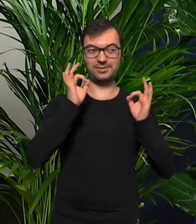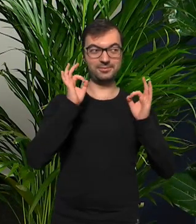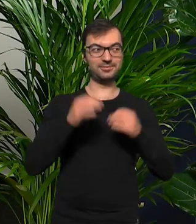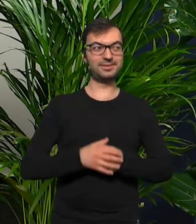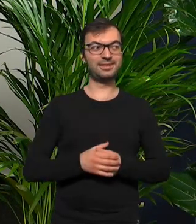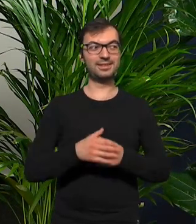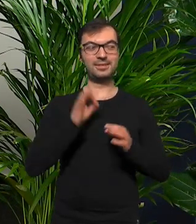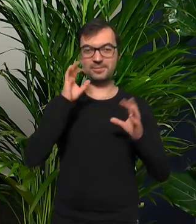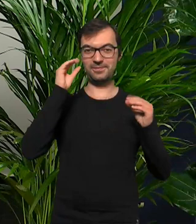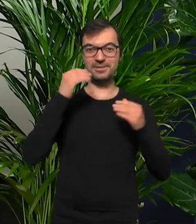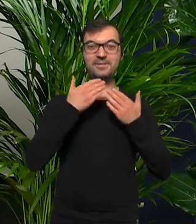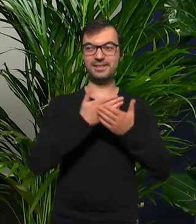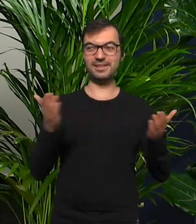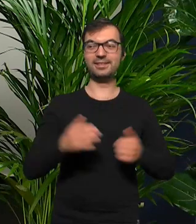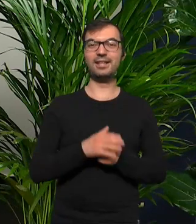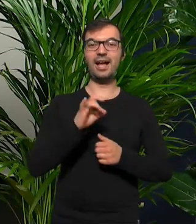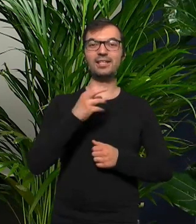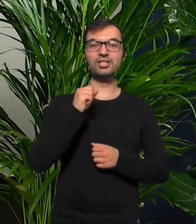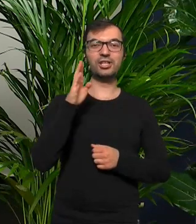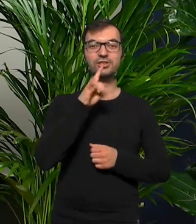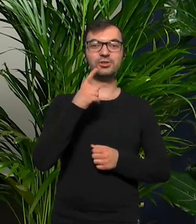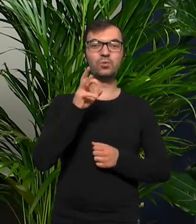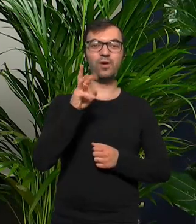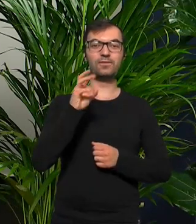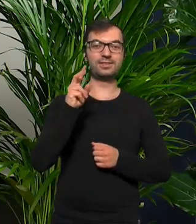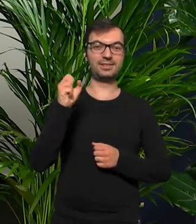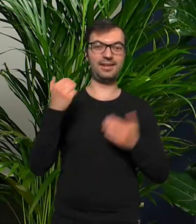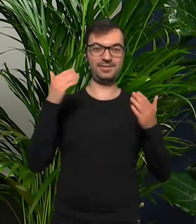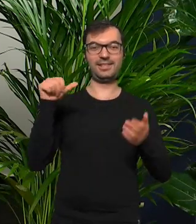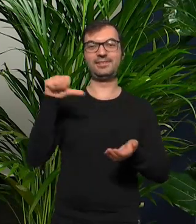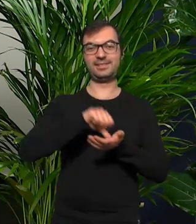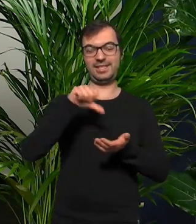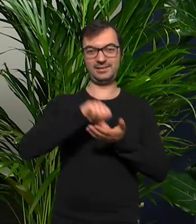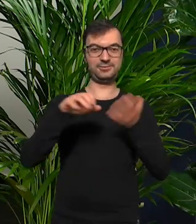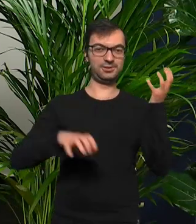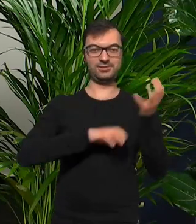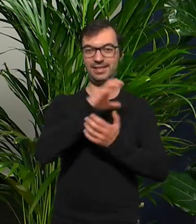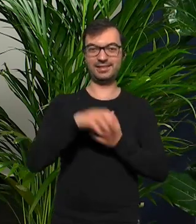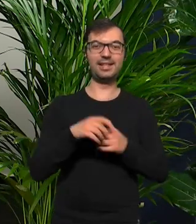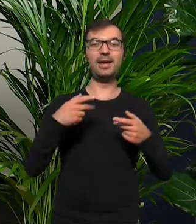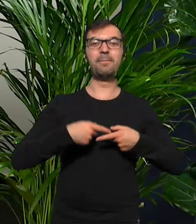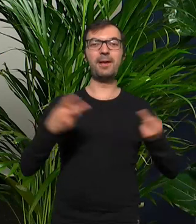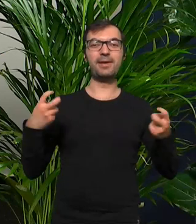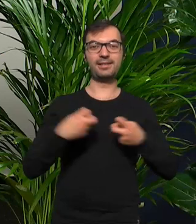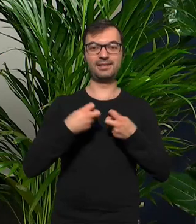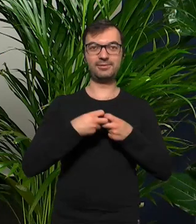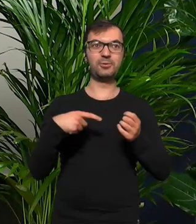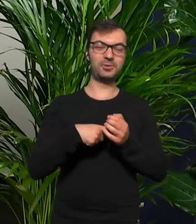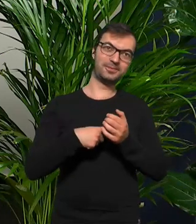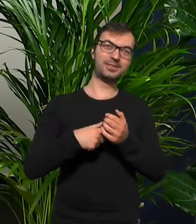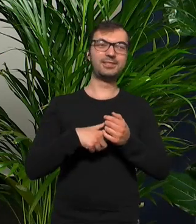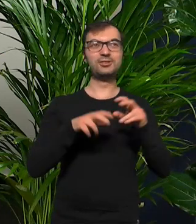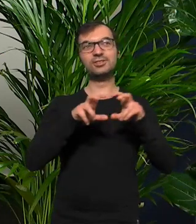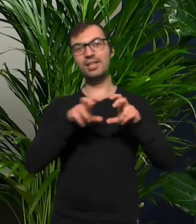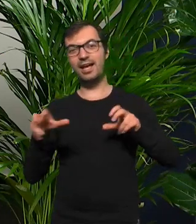Dzień dobry i dobry wieczór Agnieszka Szydłowska, witamy z całego Centrum Wszechświata Premiera Online to jest takie miejsce i taki moment w